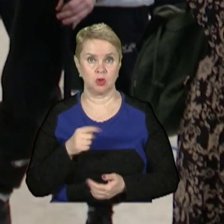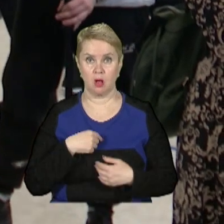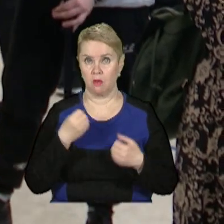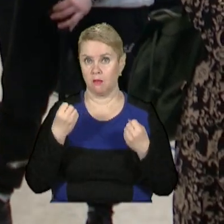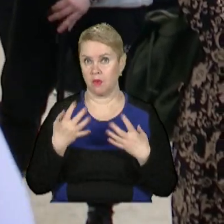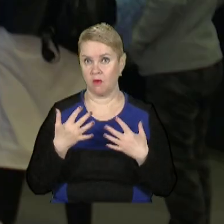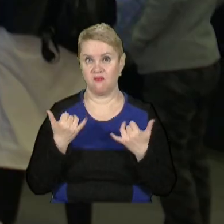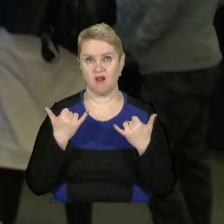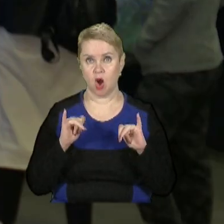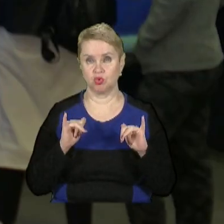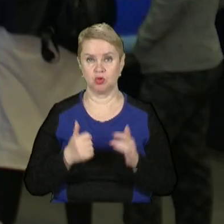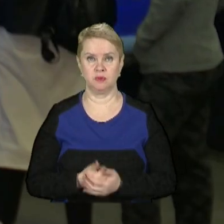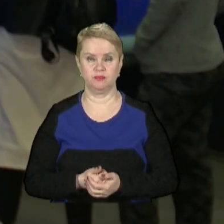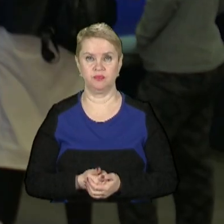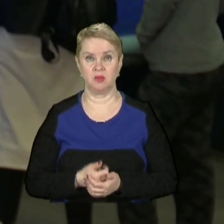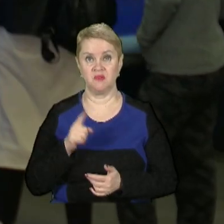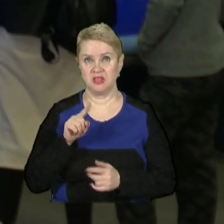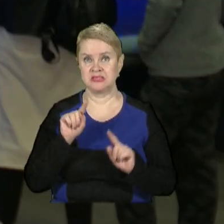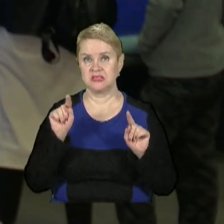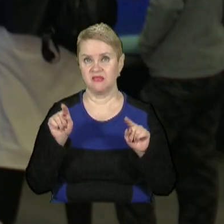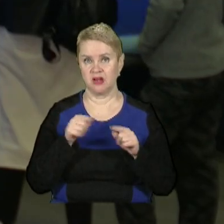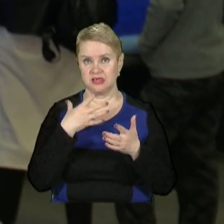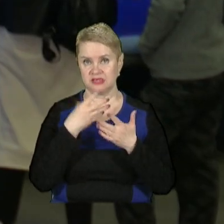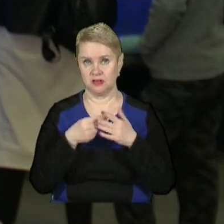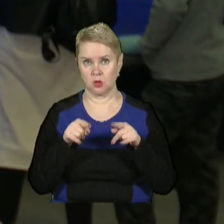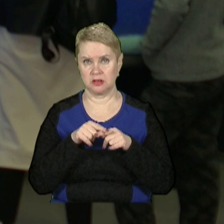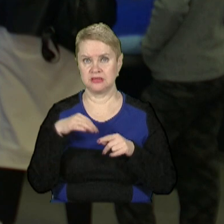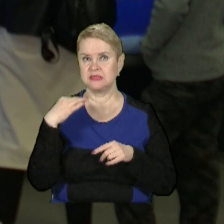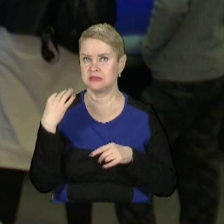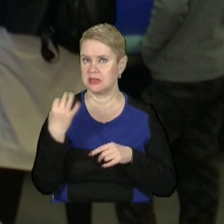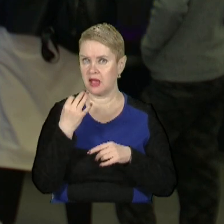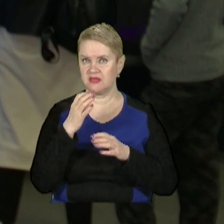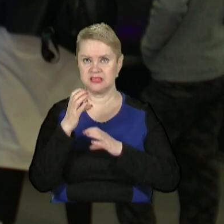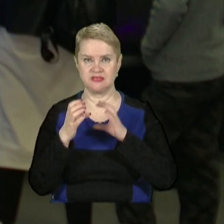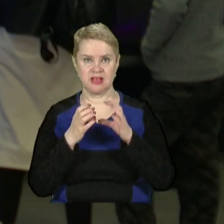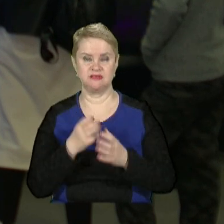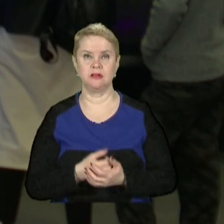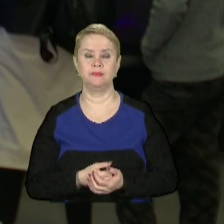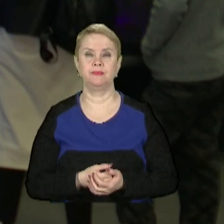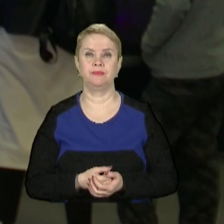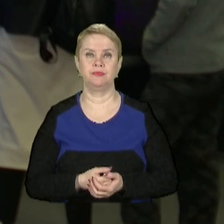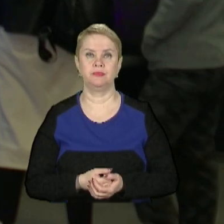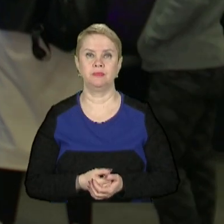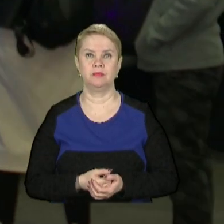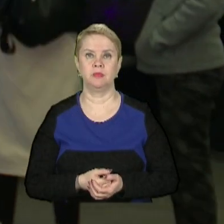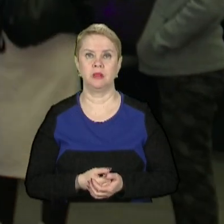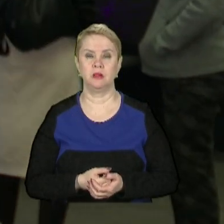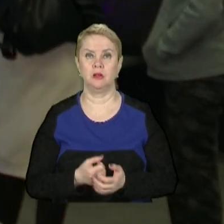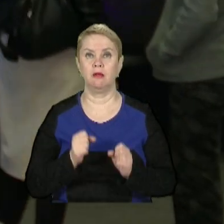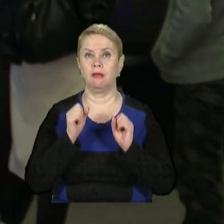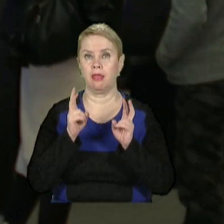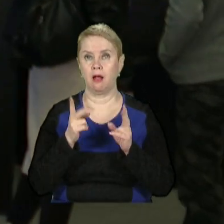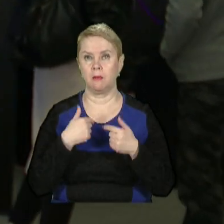просто вражена. Він створив світ, такий дуже цікавий всесвіт. Як